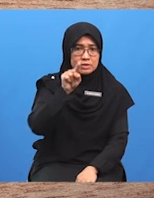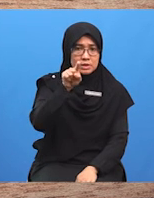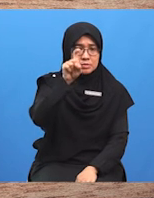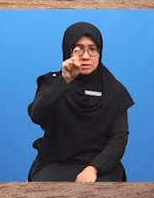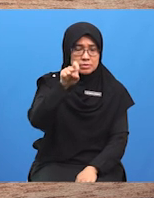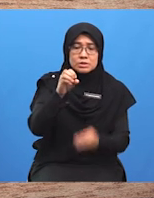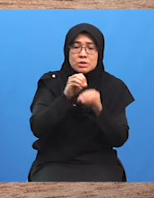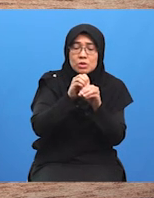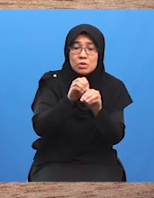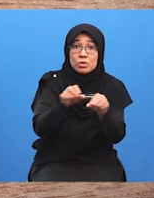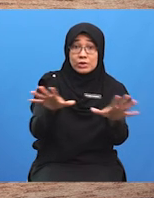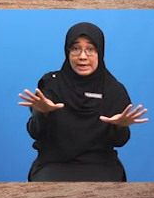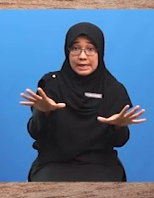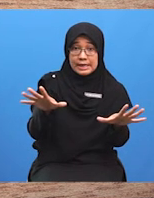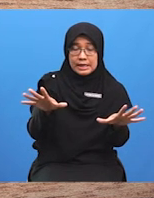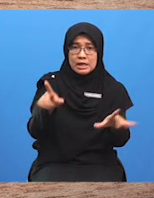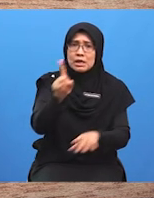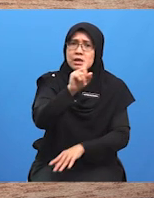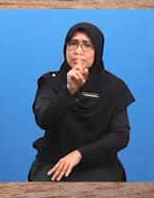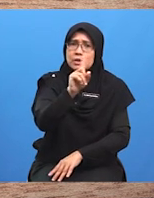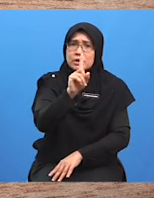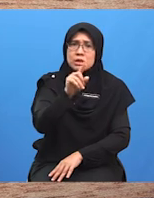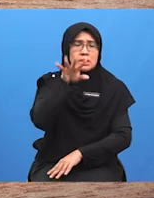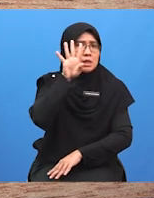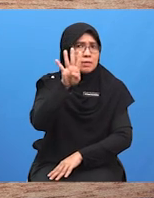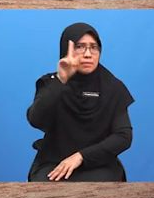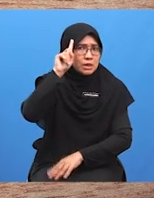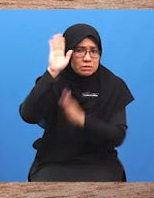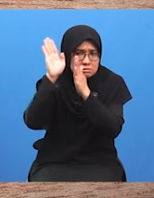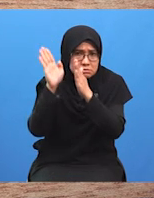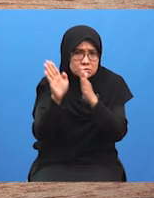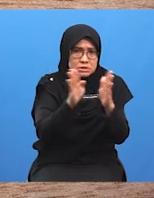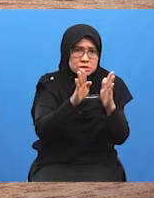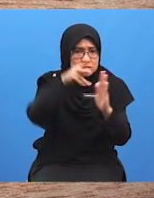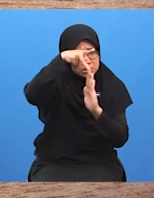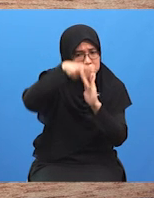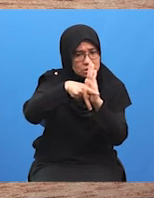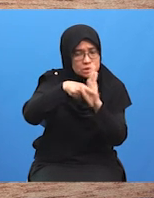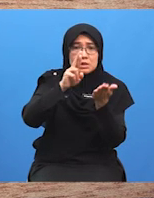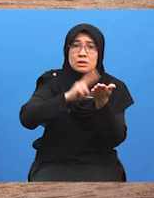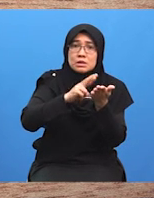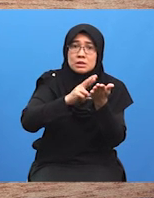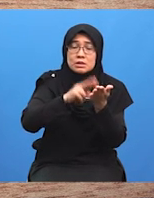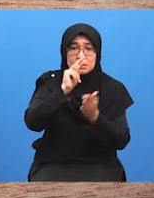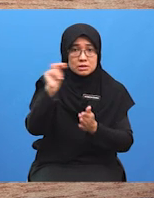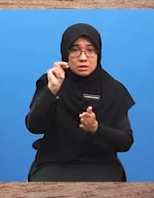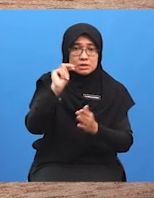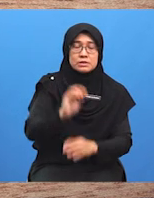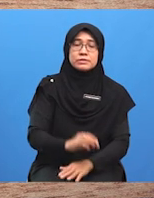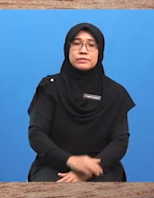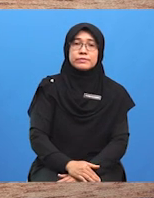dikehendaki menghuraikan Mana-mana empat strategi dan taktik berundingan